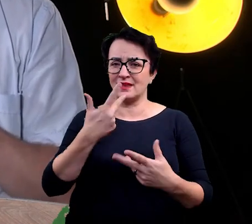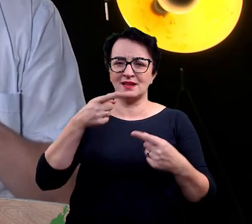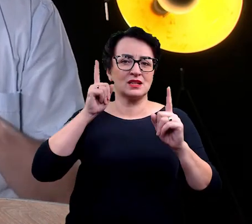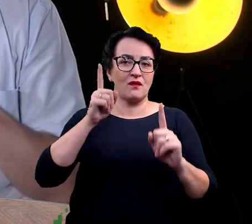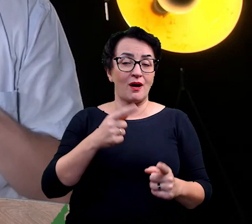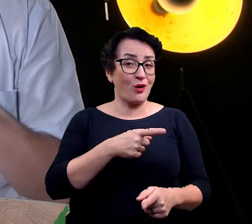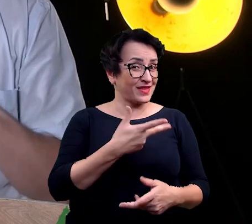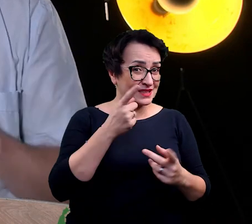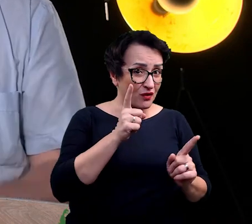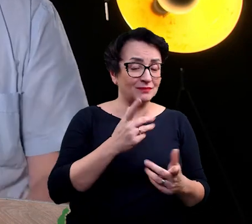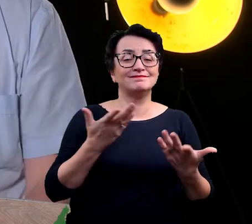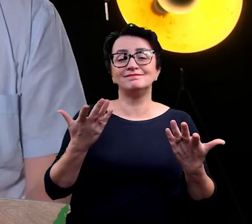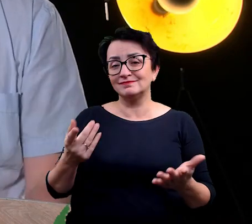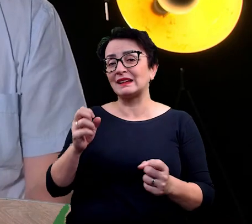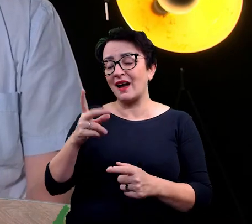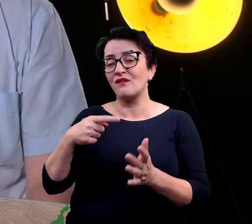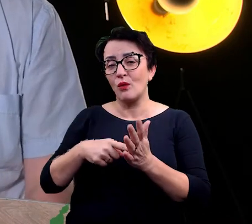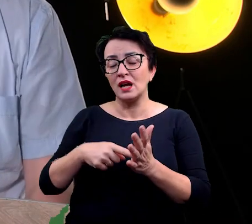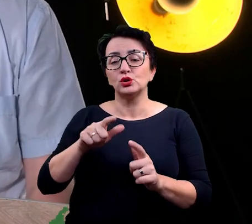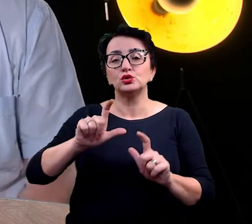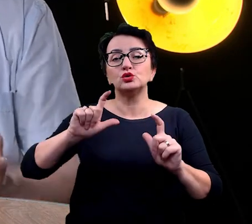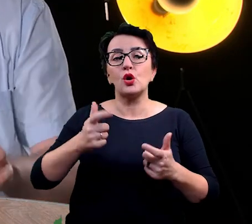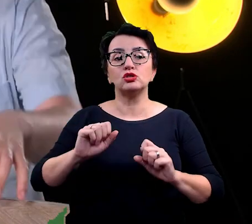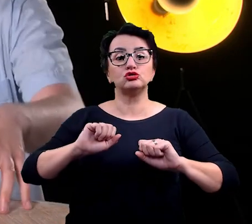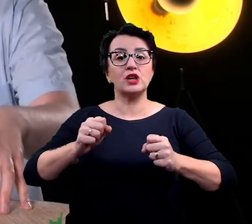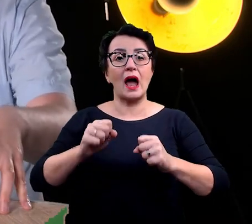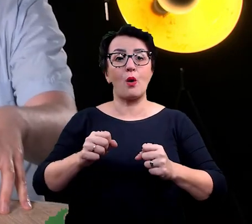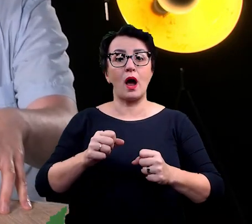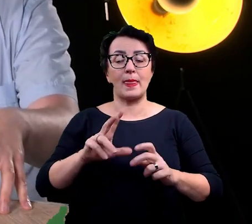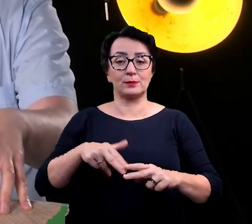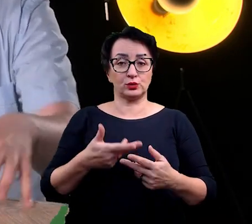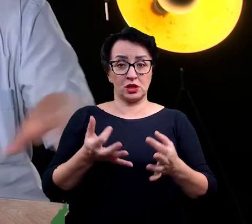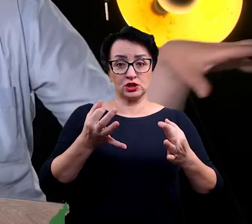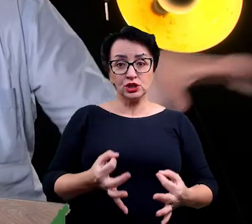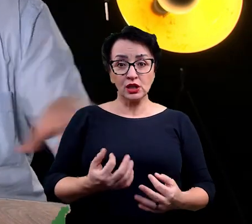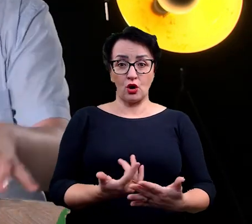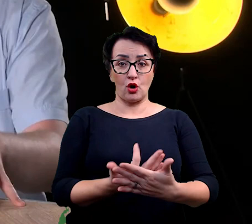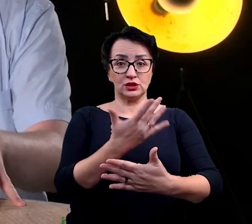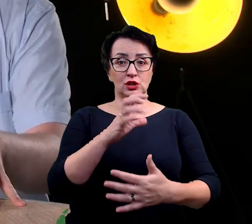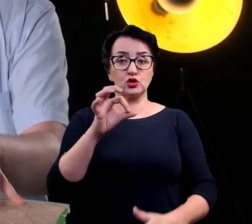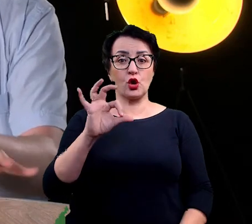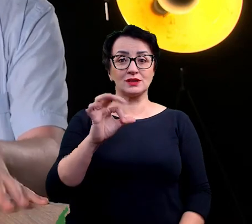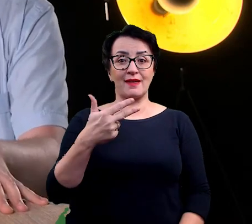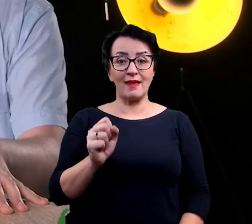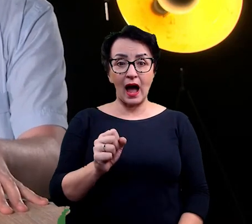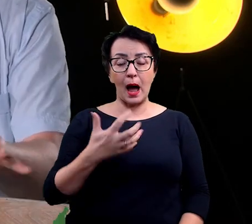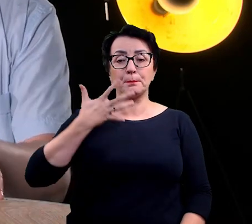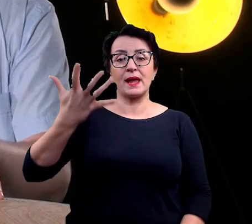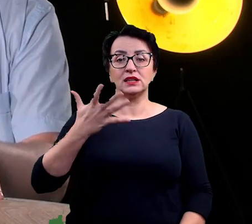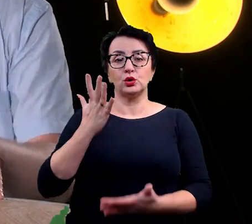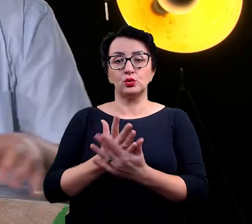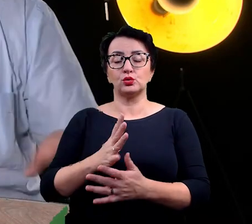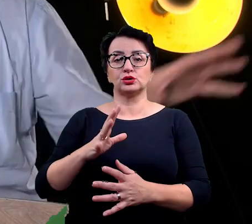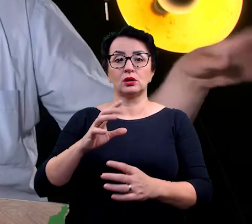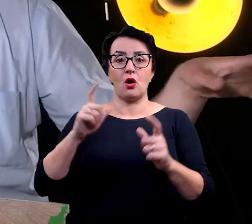nie zauważają w skali problemu. jest to coś, co działa w takiej skali, że dzisiaj mamy roślinę, dzisiaj mamy sosnę, za pięć lat będzie już jakaś katastrofa.